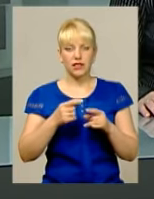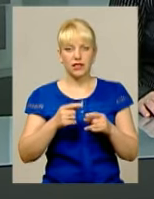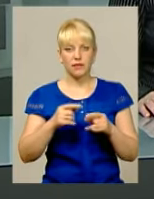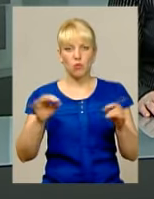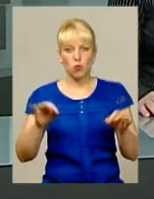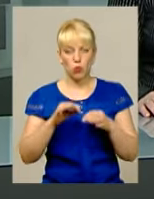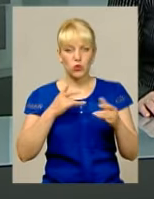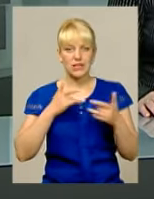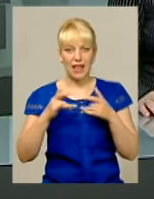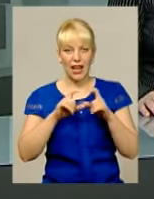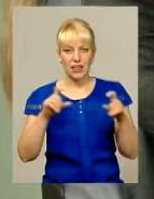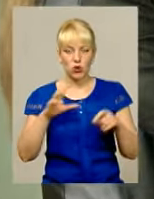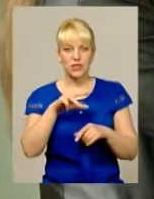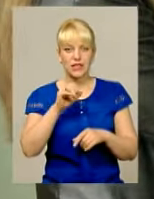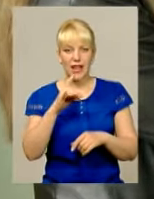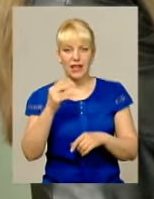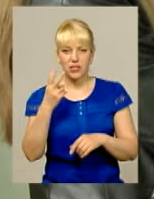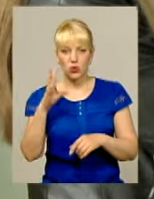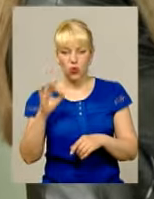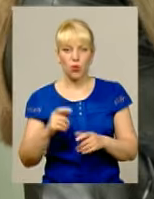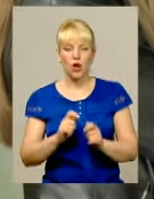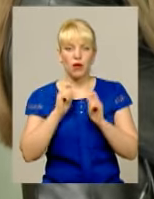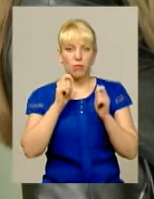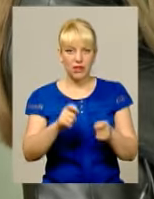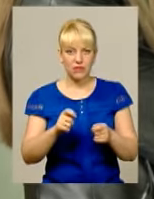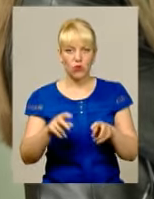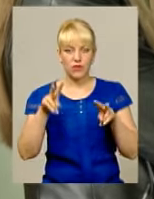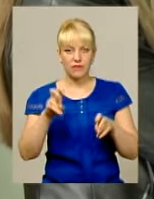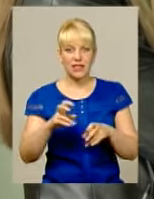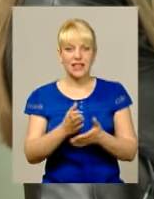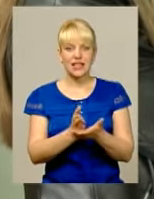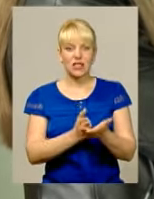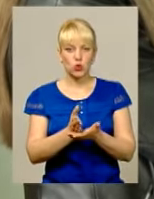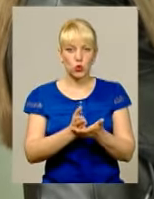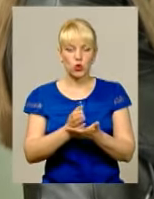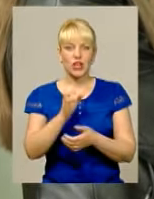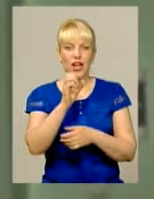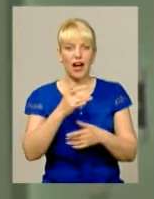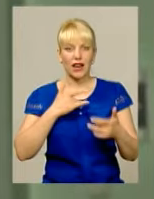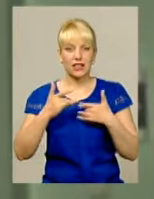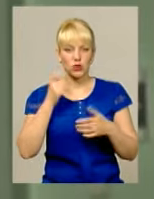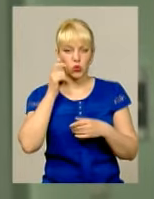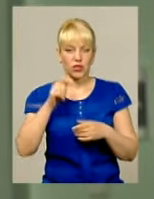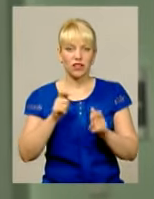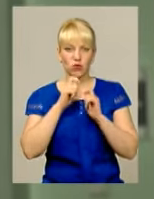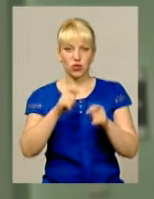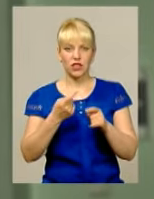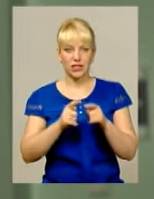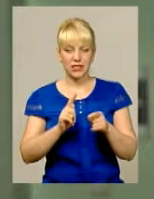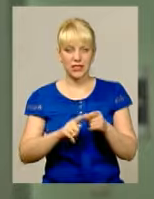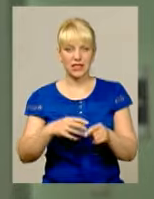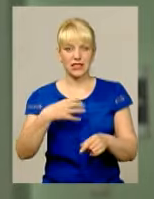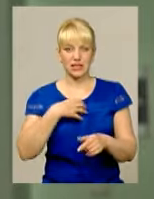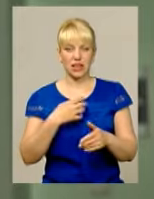Старицького Олександру Топоринському присвоїли звання «Заслужений артист України» Проте вручили йому цей почесний знак аж